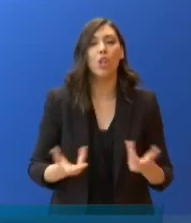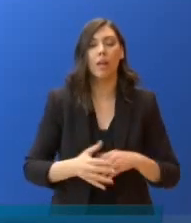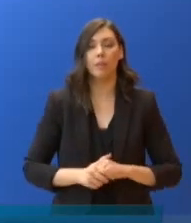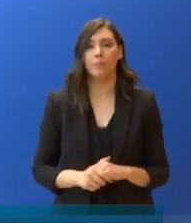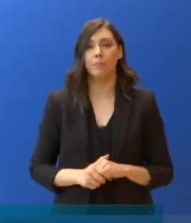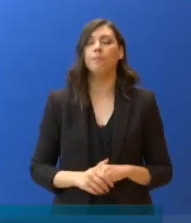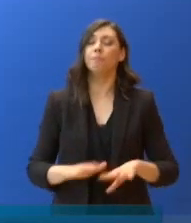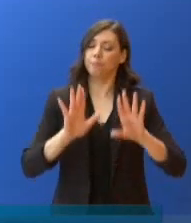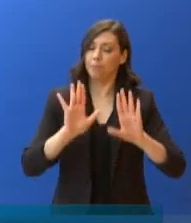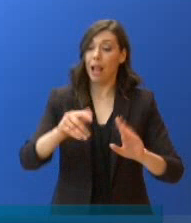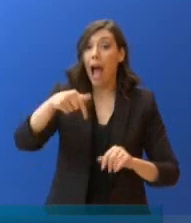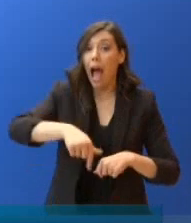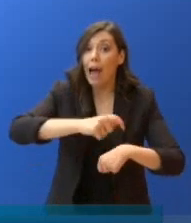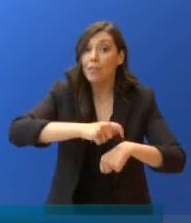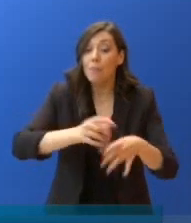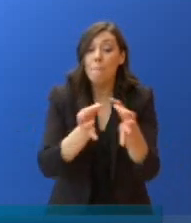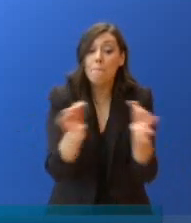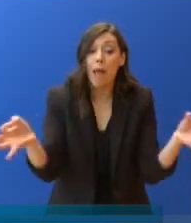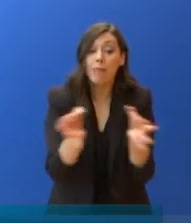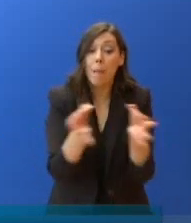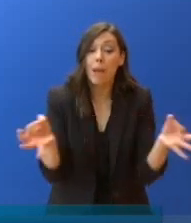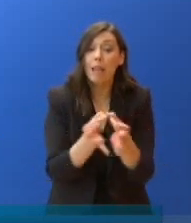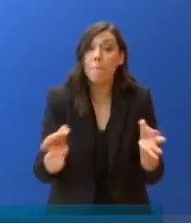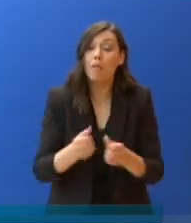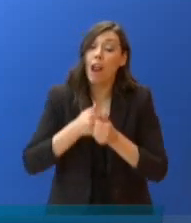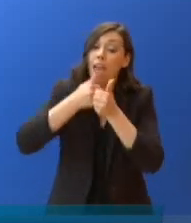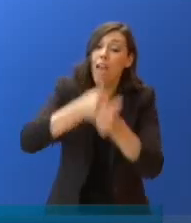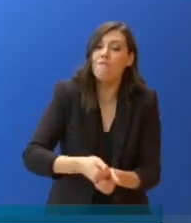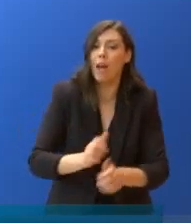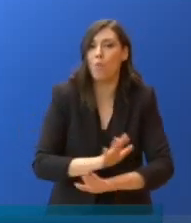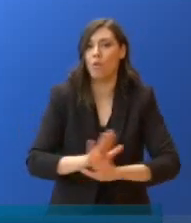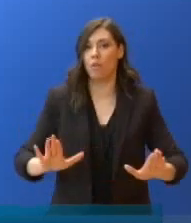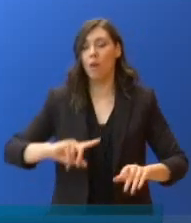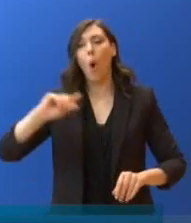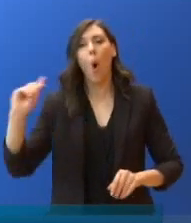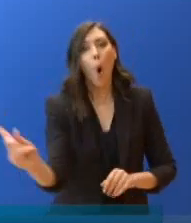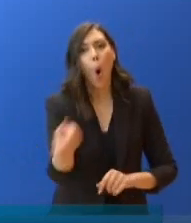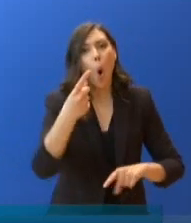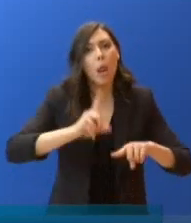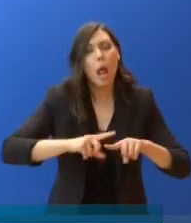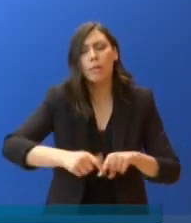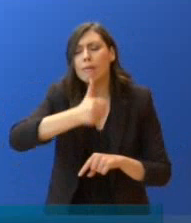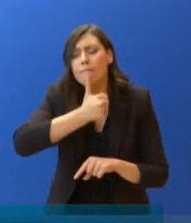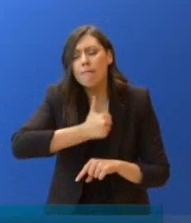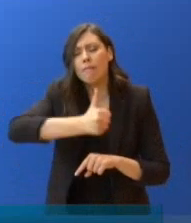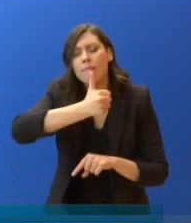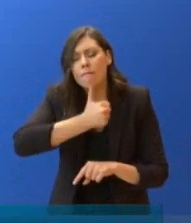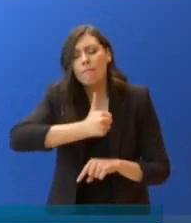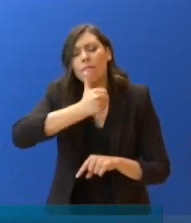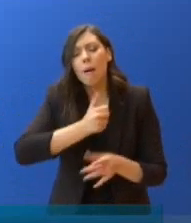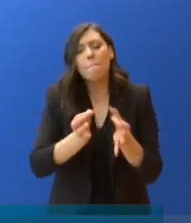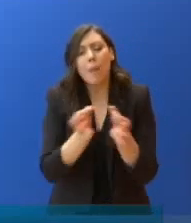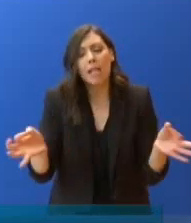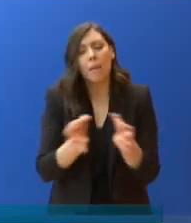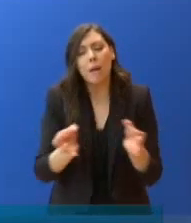των περιοριστικών μέτρων. Και επειδή πραγματικά έχουμε δώσει μια μεγάλη μάχη όλοι οι Έλληνες ενωμένοι το τελευταίο διάστημα, παρακαλώ για άλλη μια φορά τους συμπολίτες